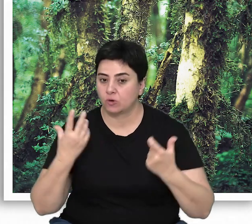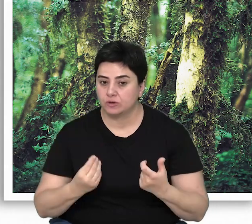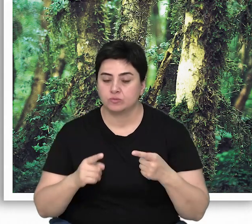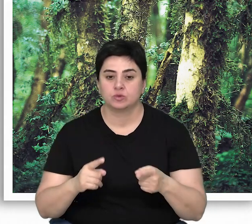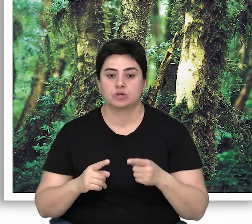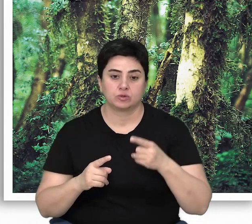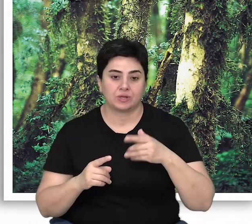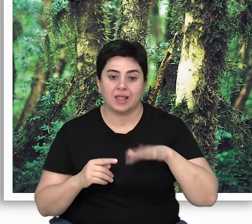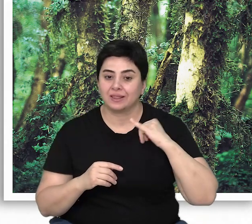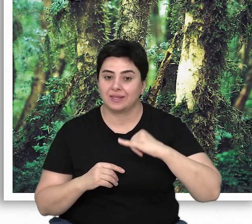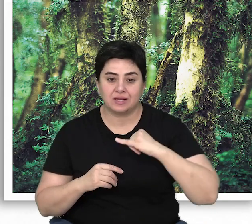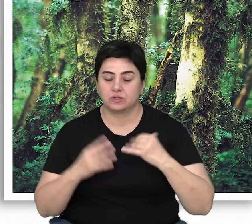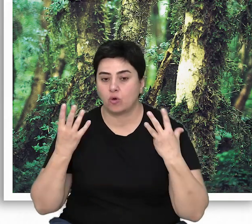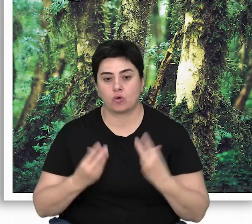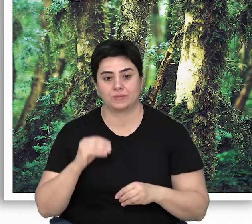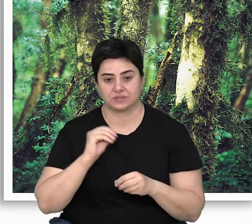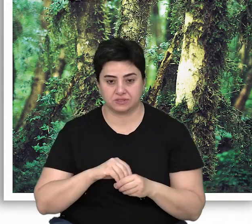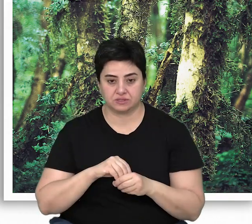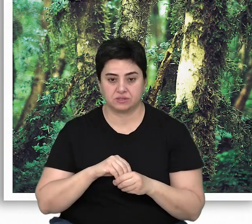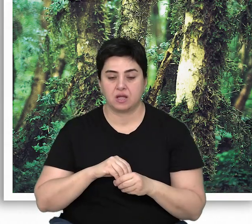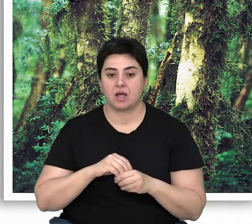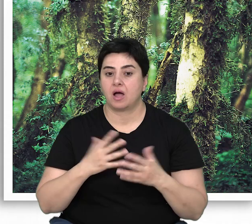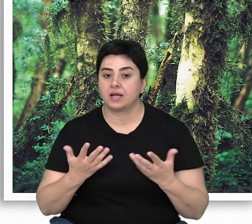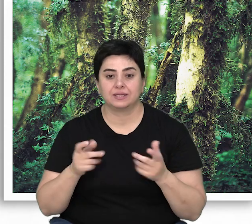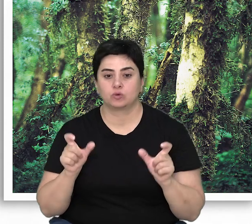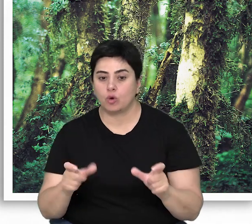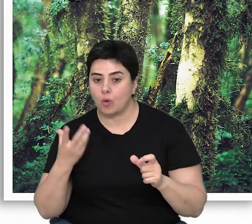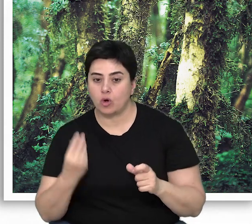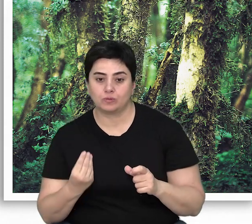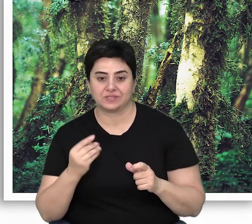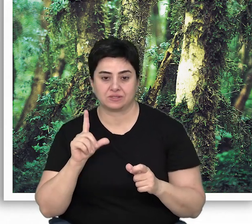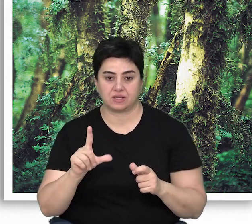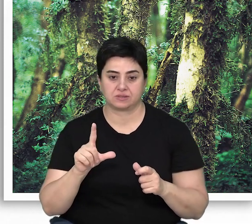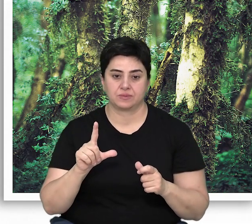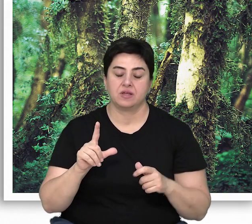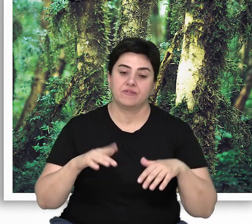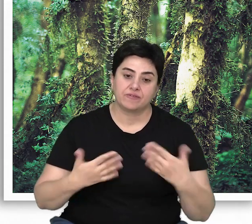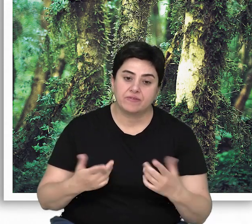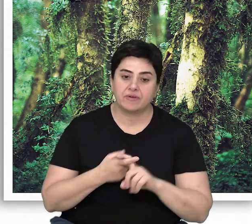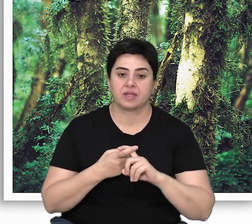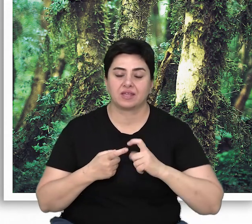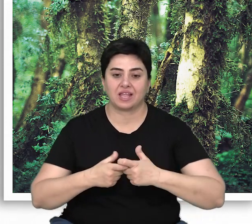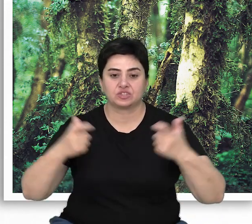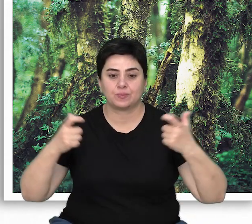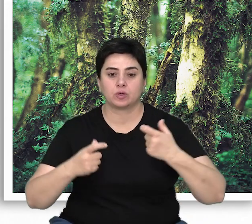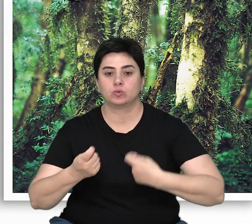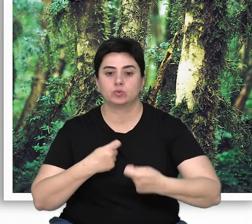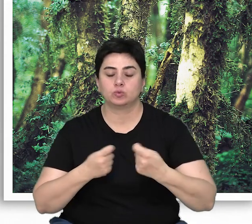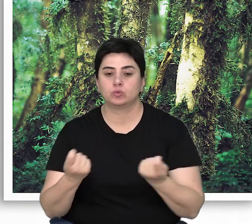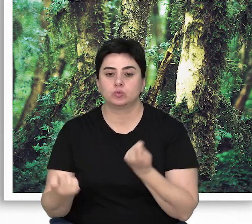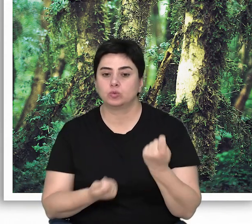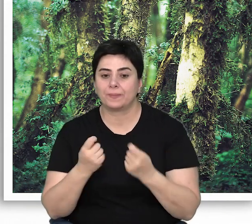değişen ilişkilerin doğala en yakın hale getirilebilmesi için hangi önlemlerin alınabileceği ve geliştirilecek